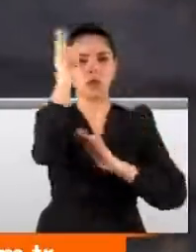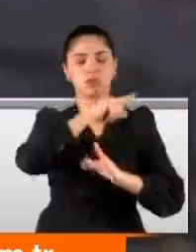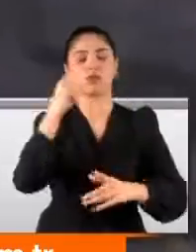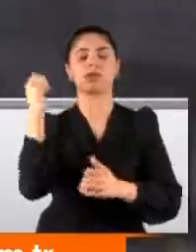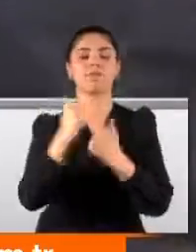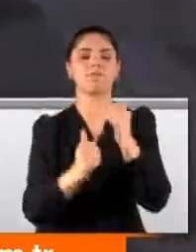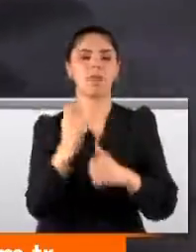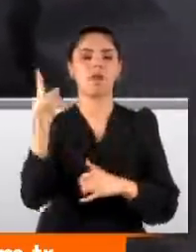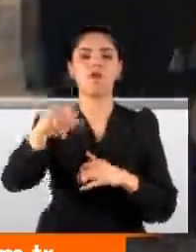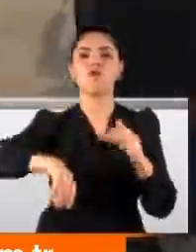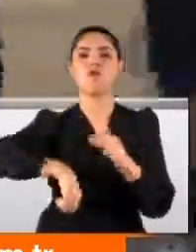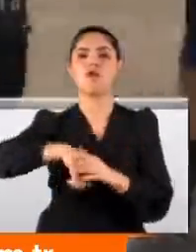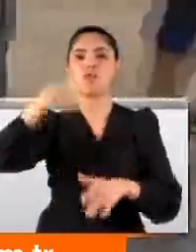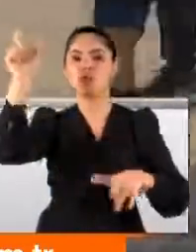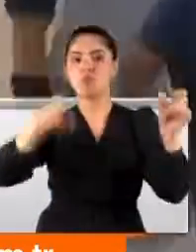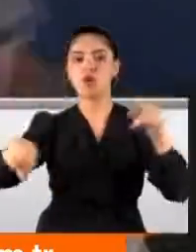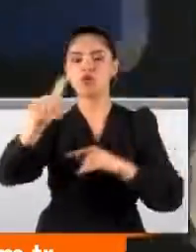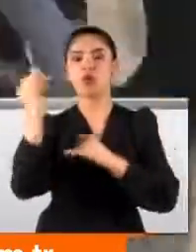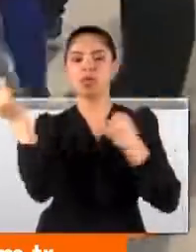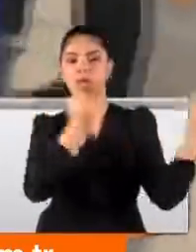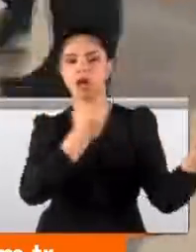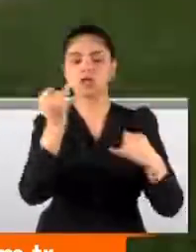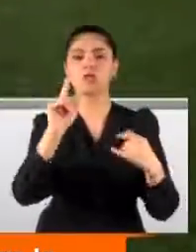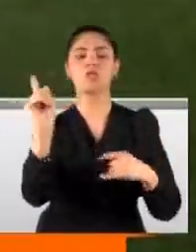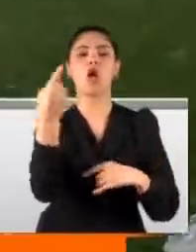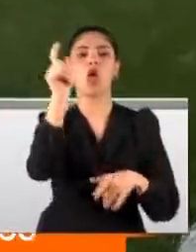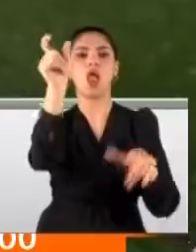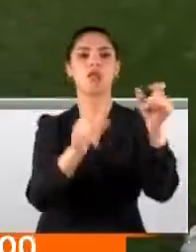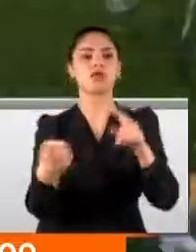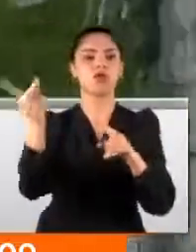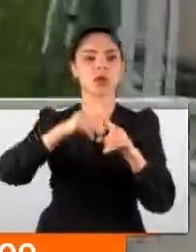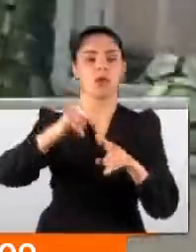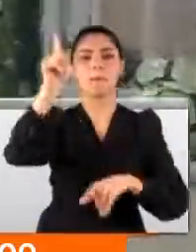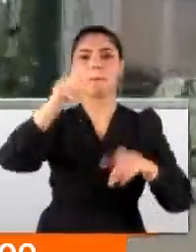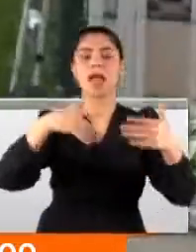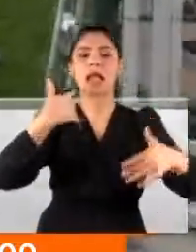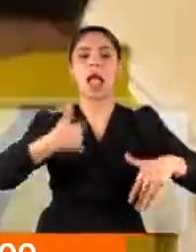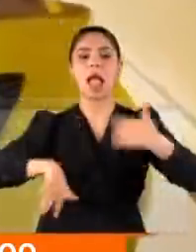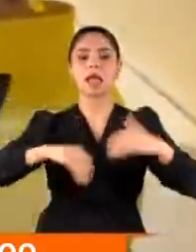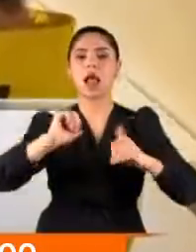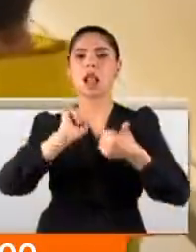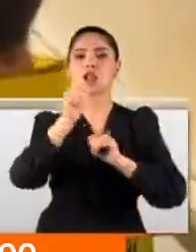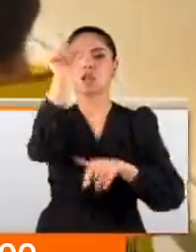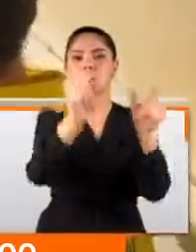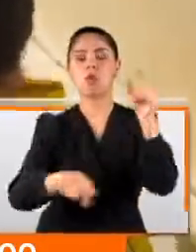Futbolcuların tartışmasına kulüp yöneticileri de dahil oldu. O anlarda bazı engelli sporcular darp edildi.